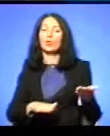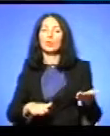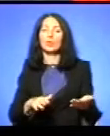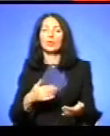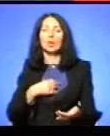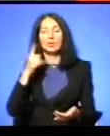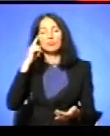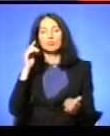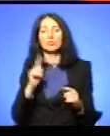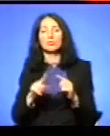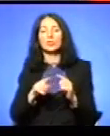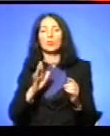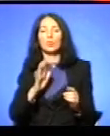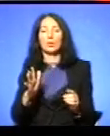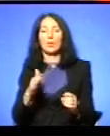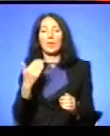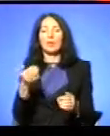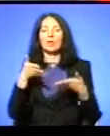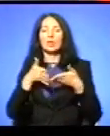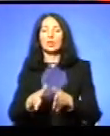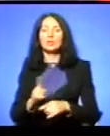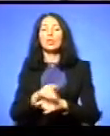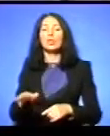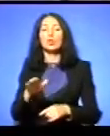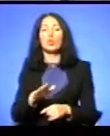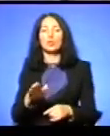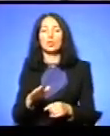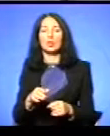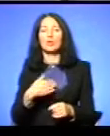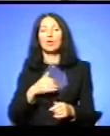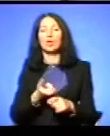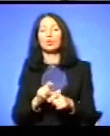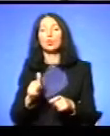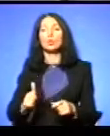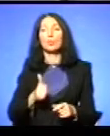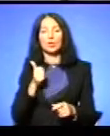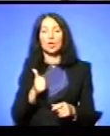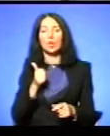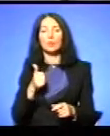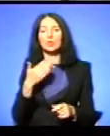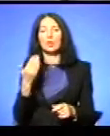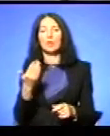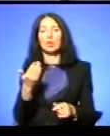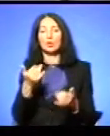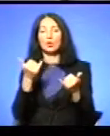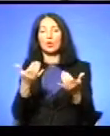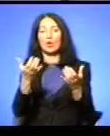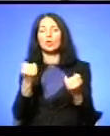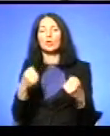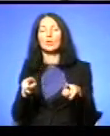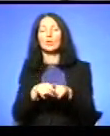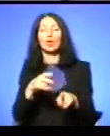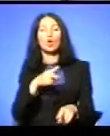Ви вихідець з Тернопільщини Чи ми дуже пишаємося І сьогодні ви отримали також